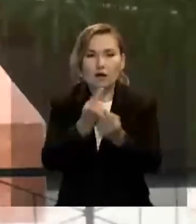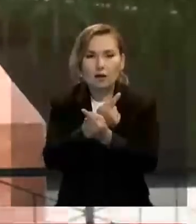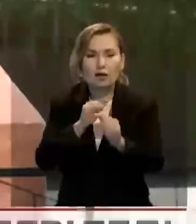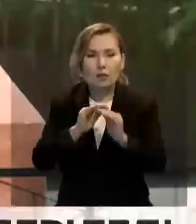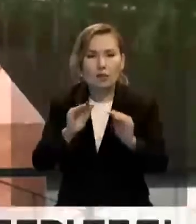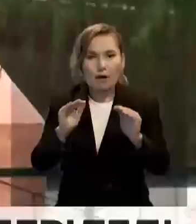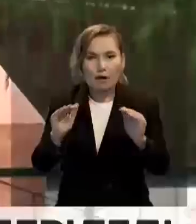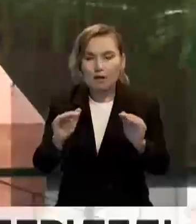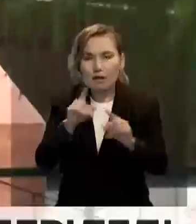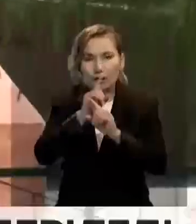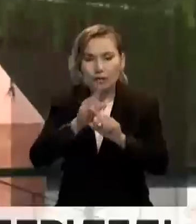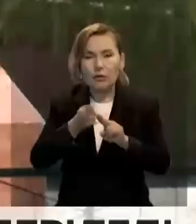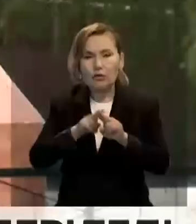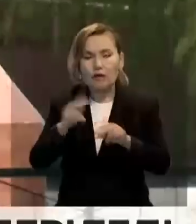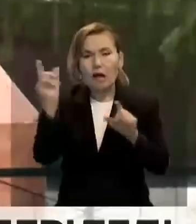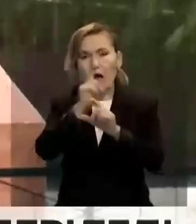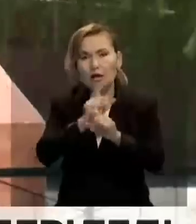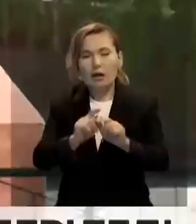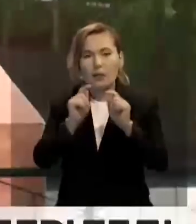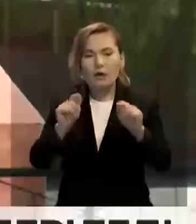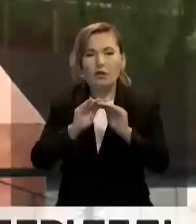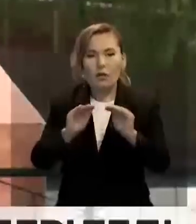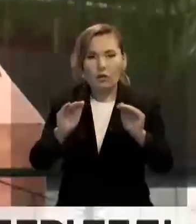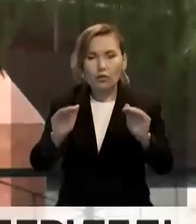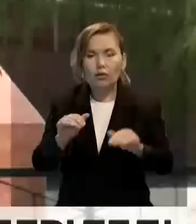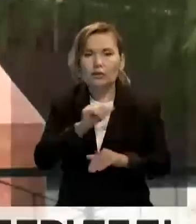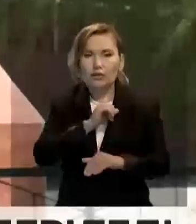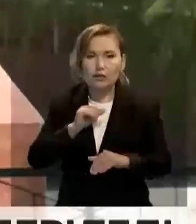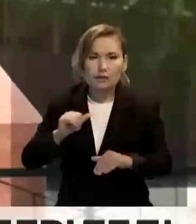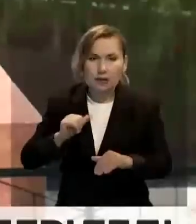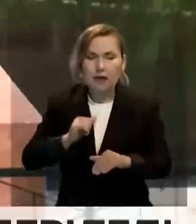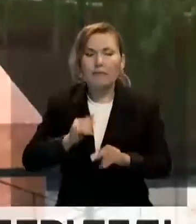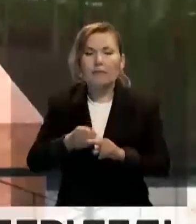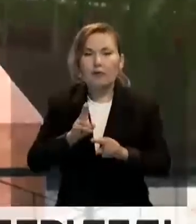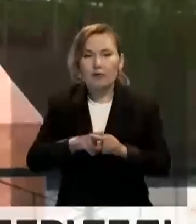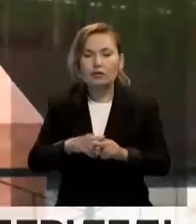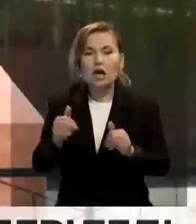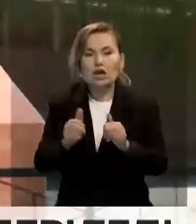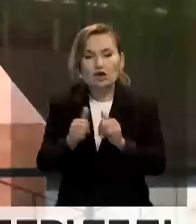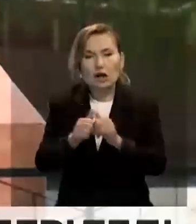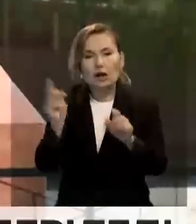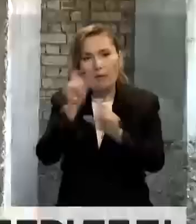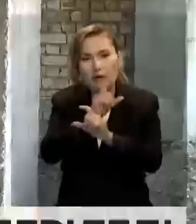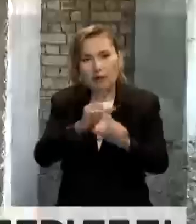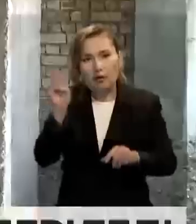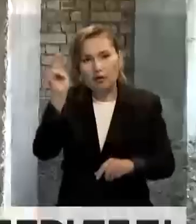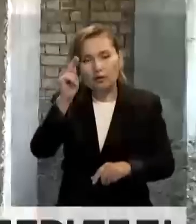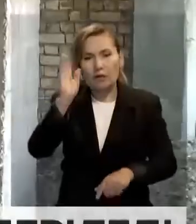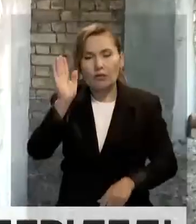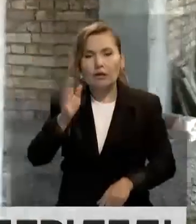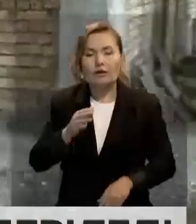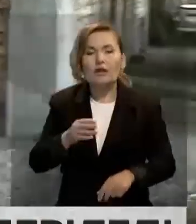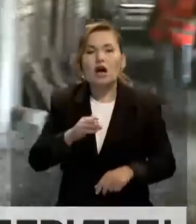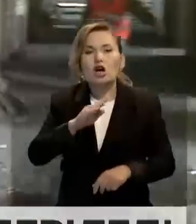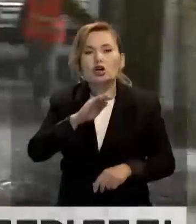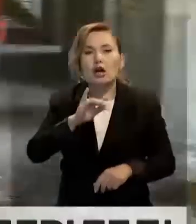пайдалануға берілсе, оқышылар өз үйлерінен кірп шығып, жақын мектепке бөлім алатын болады. Жаңа